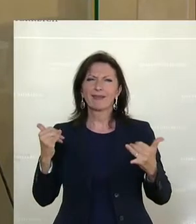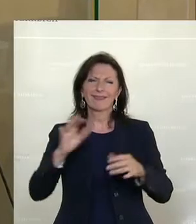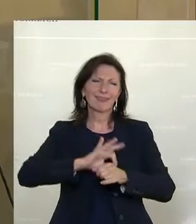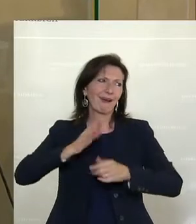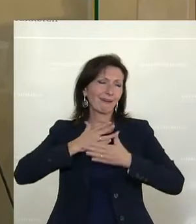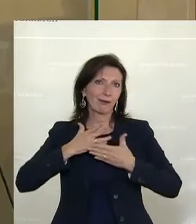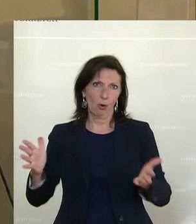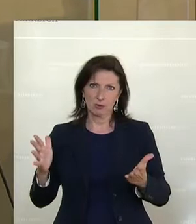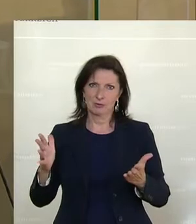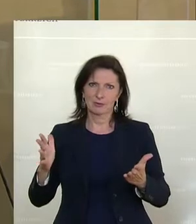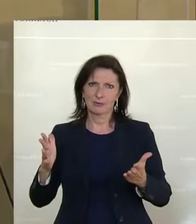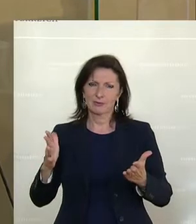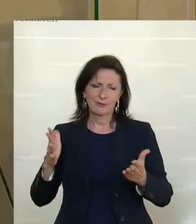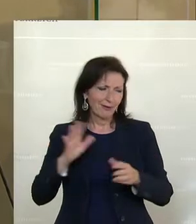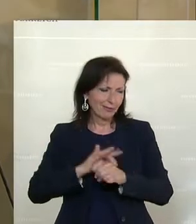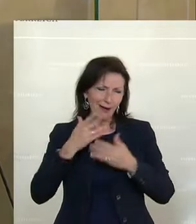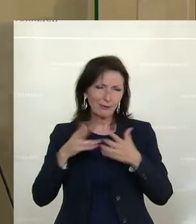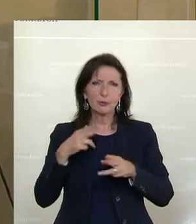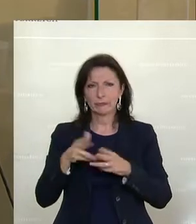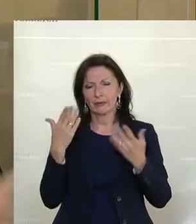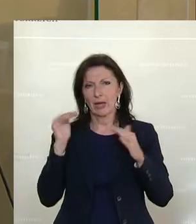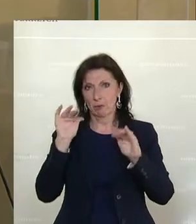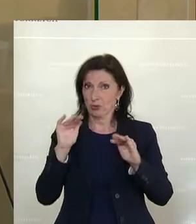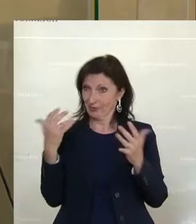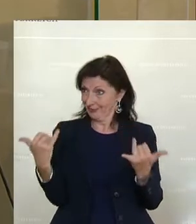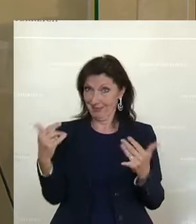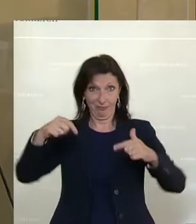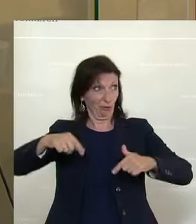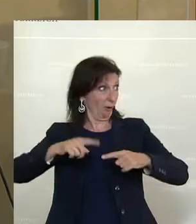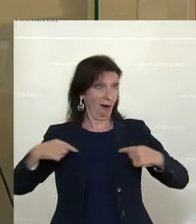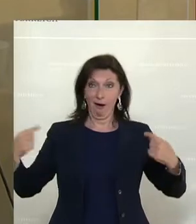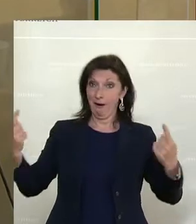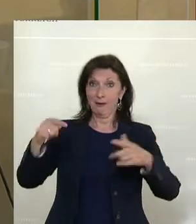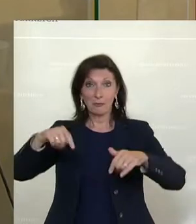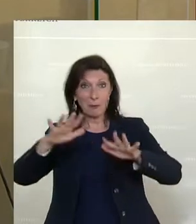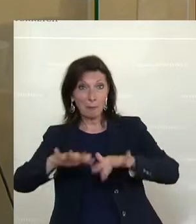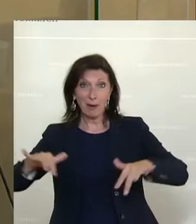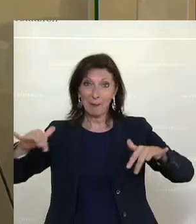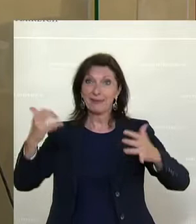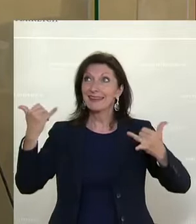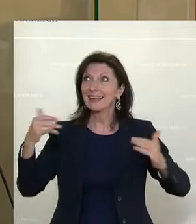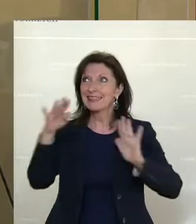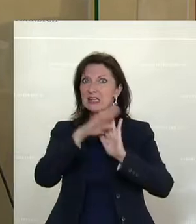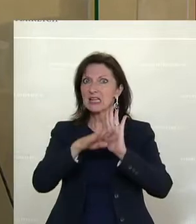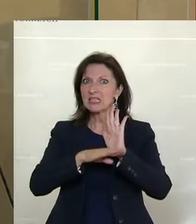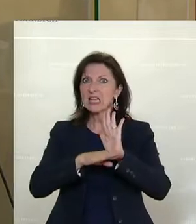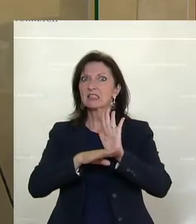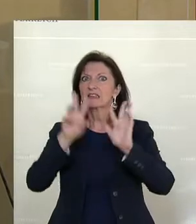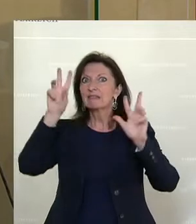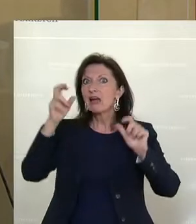für den Klimaschutz. Heute diskutieren wir hier in diesem Raum, in diesem Parlament unser Gesetz für die Energiewende.